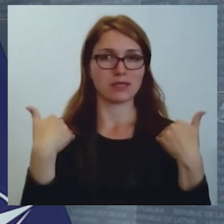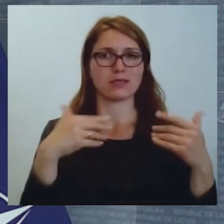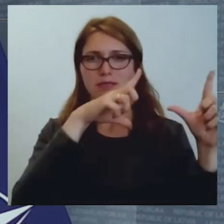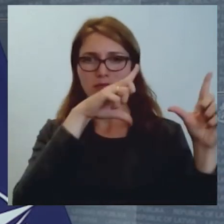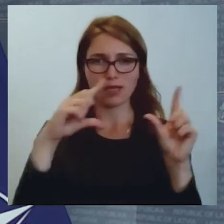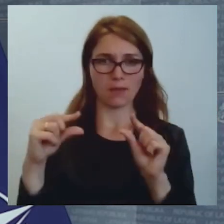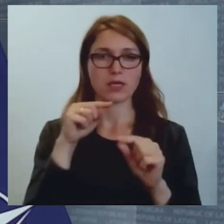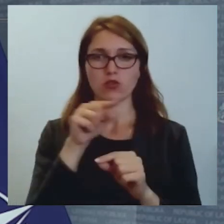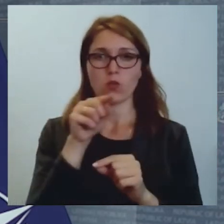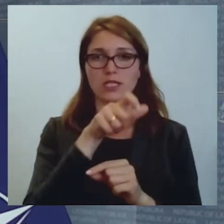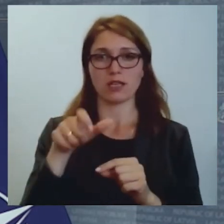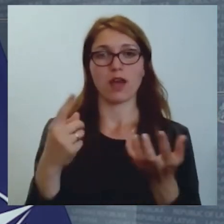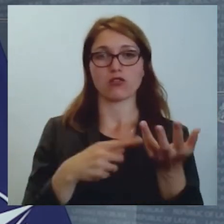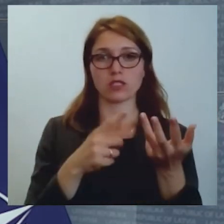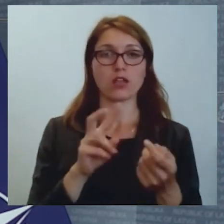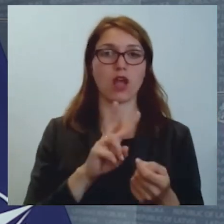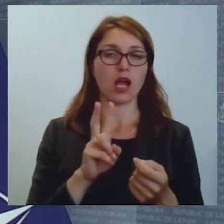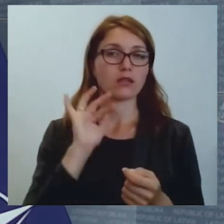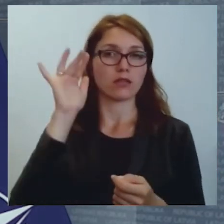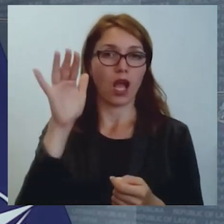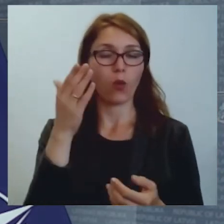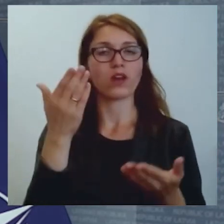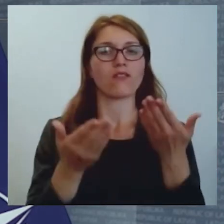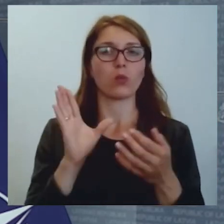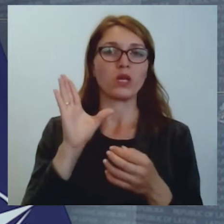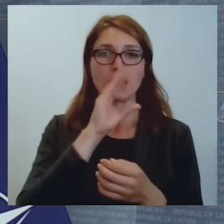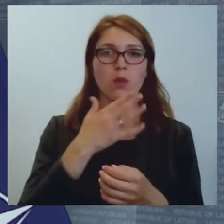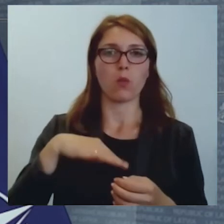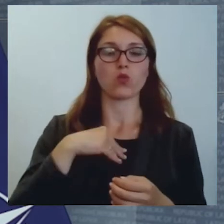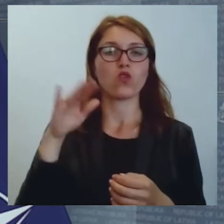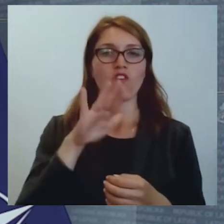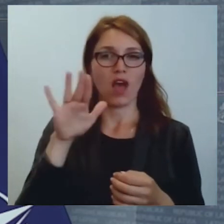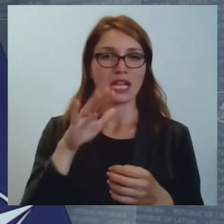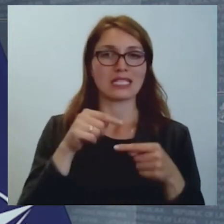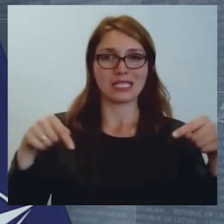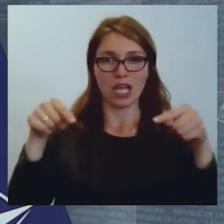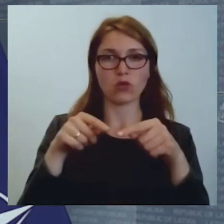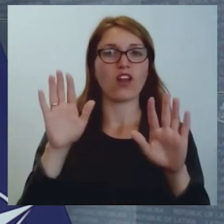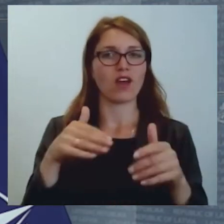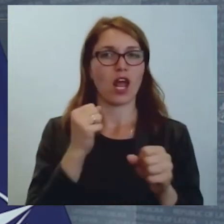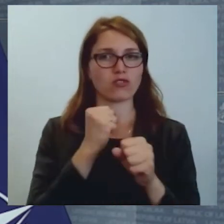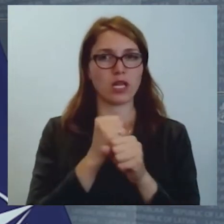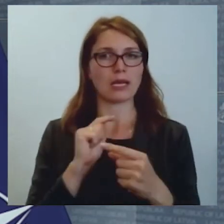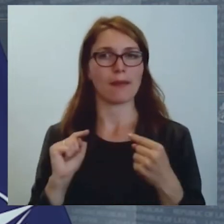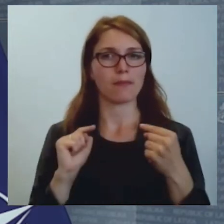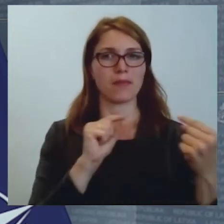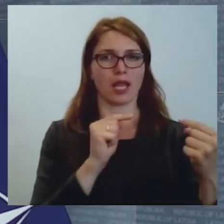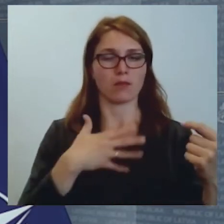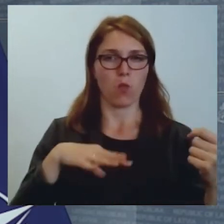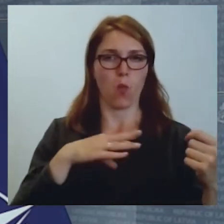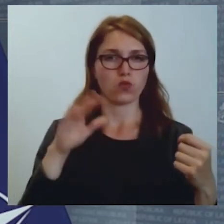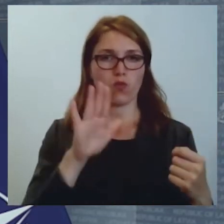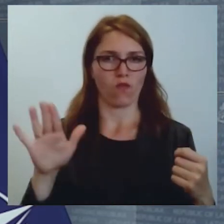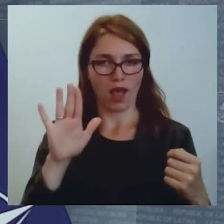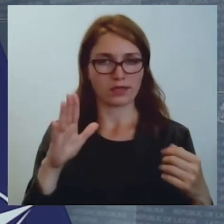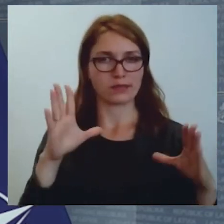cilvēku skaitu, kuri potenciāli varētu mūsu valsts teritorijā strādāt pret mūsu valsti. Un mēs šobrīd soli